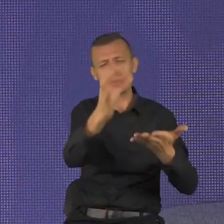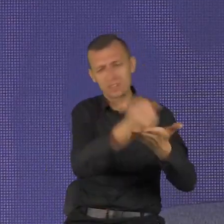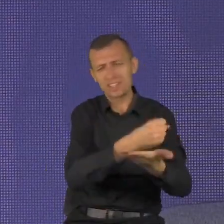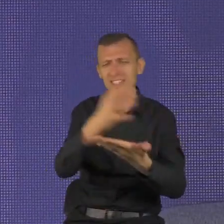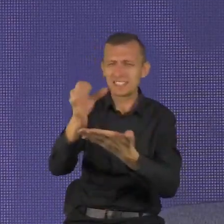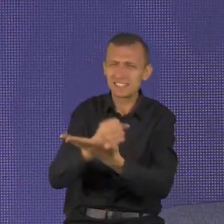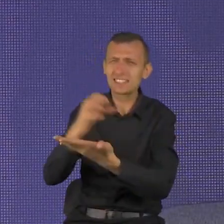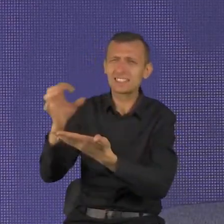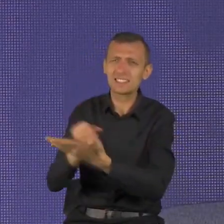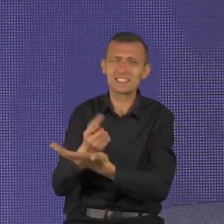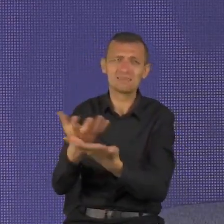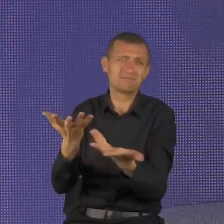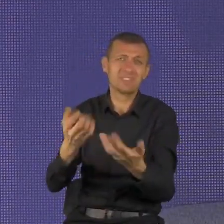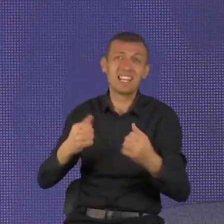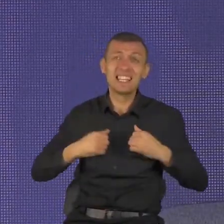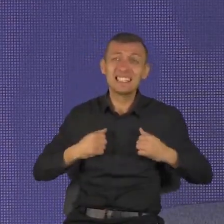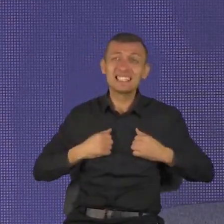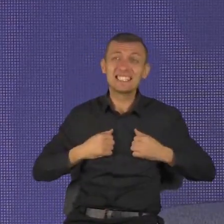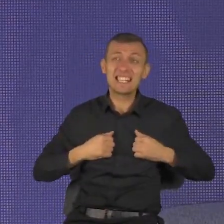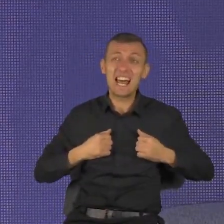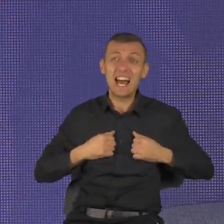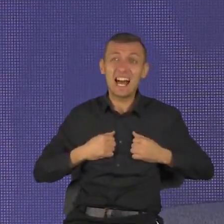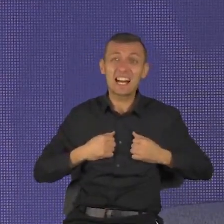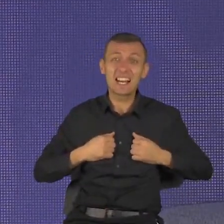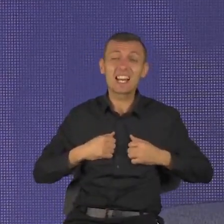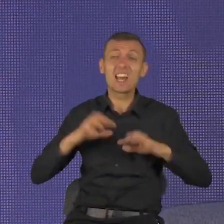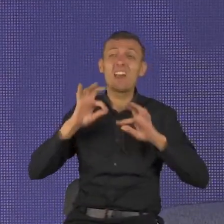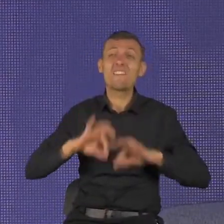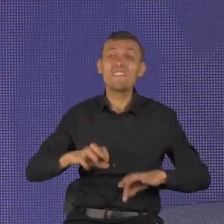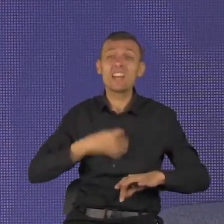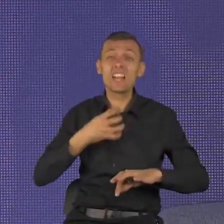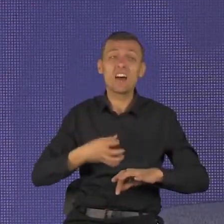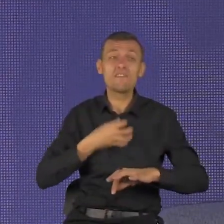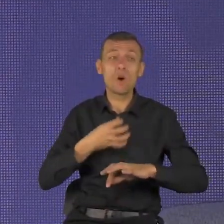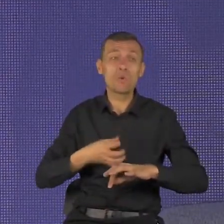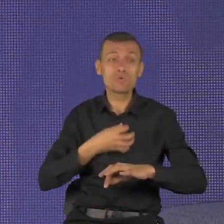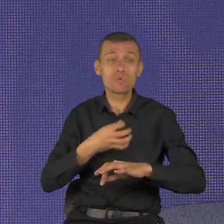winy, zawiścią albo zazdrością.